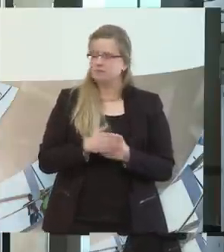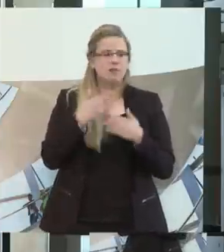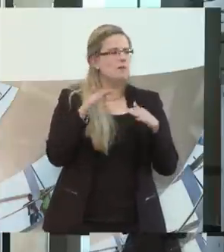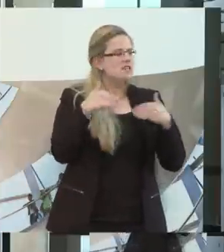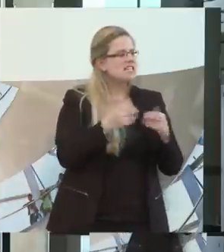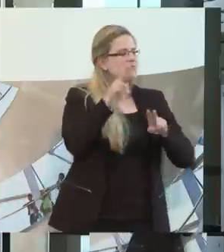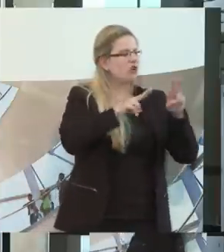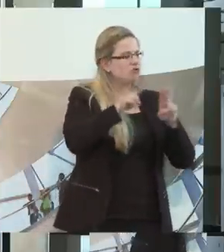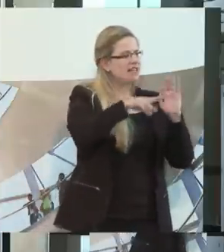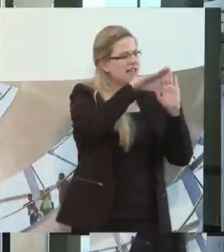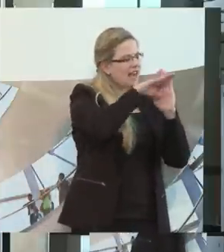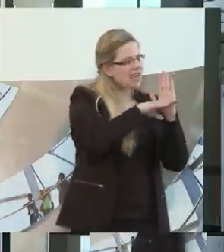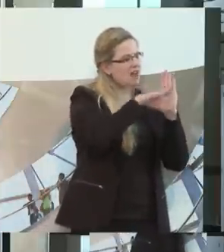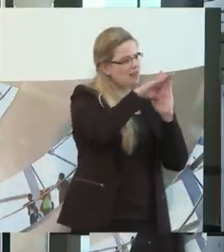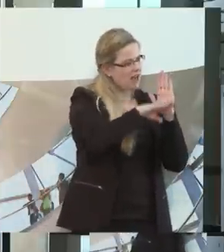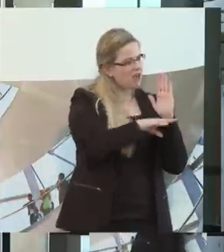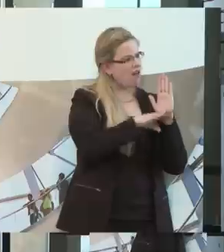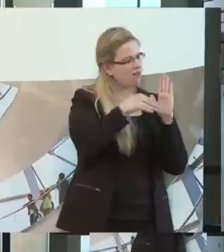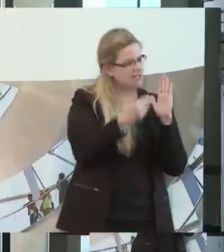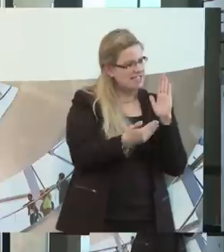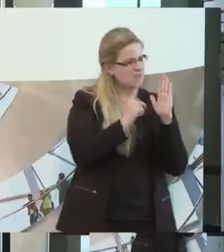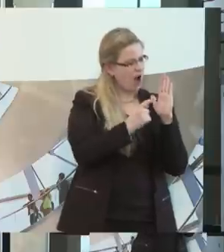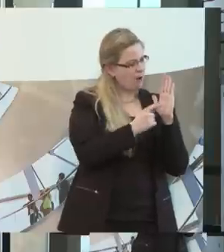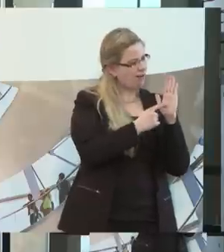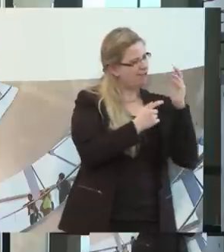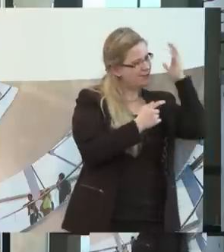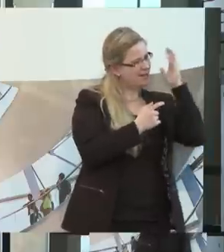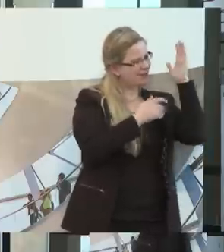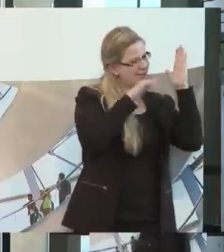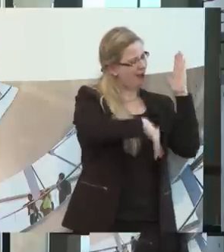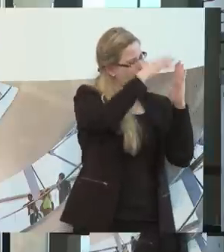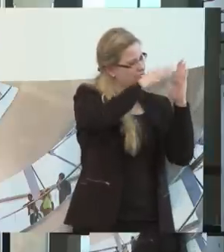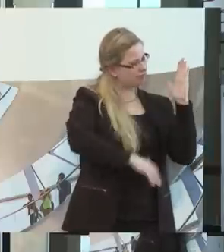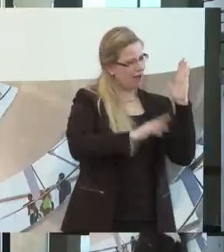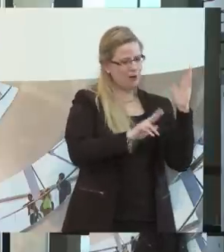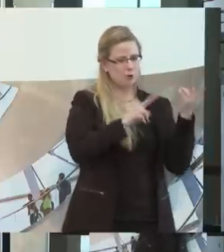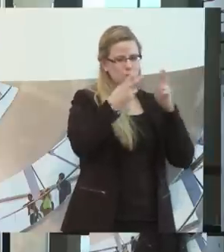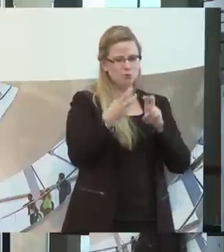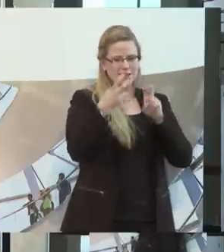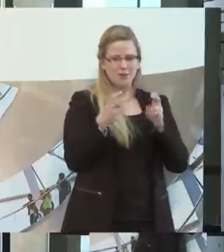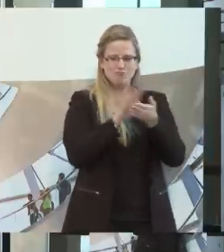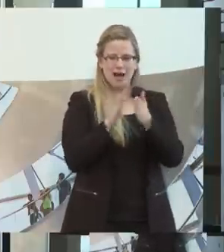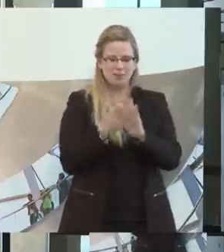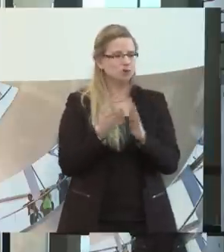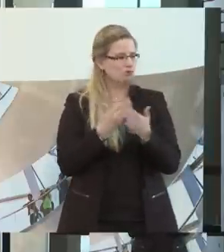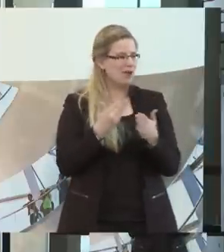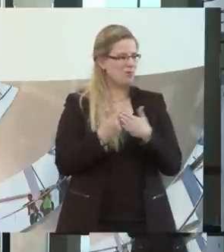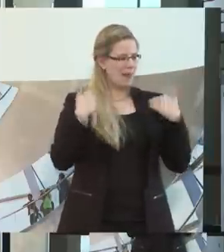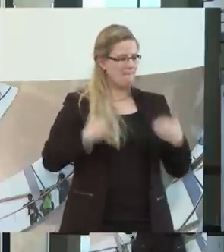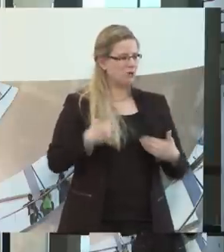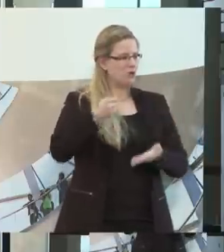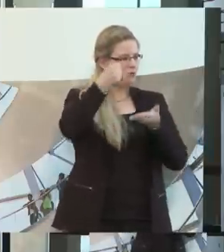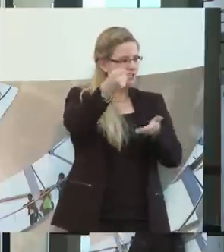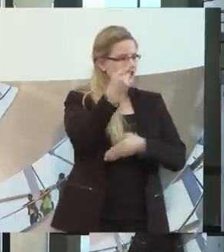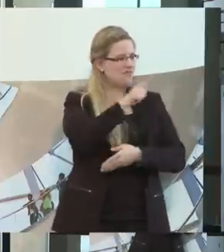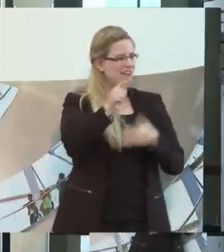existieren, teilweise es aber in der Umsetzung hapert, also Stichwort zum Beispiel persönliches Budget, da gibt es